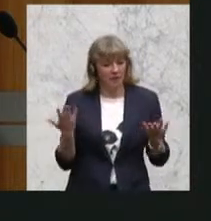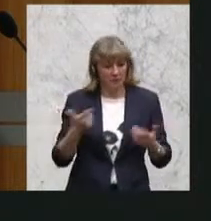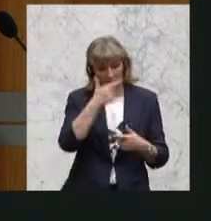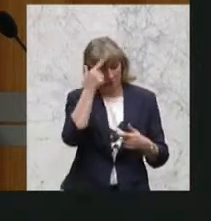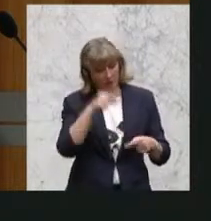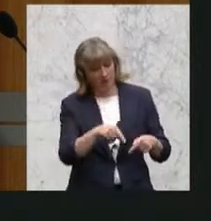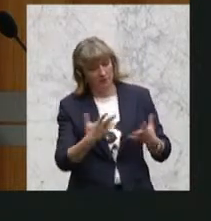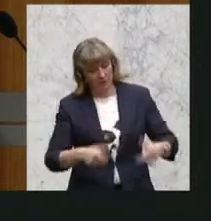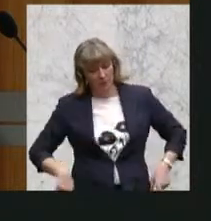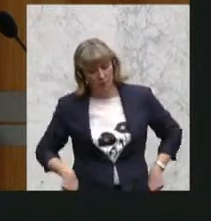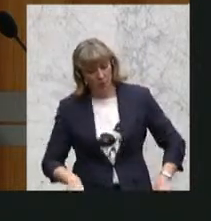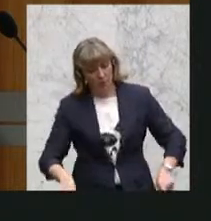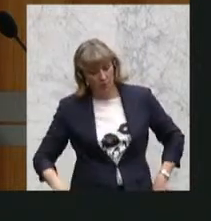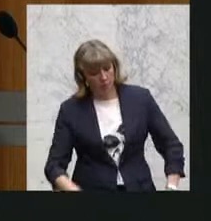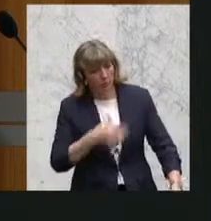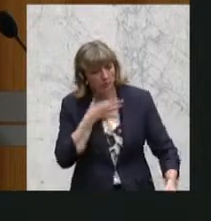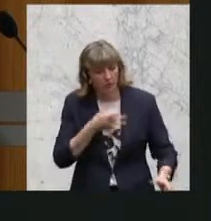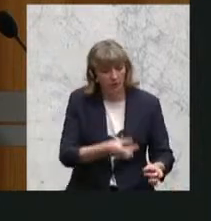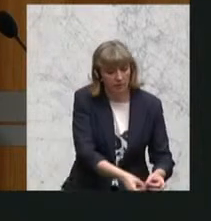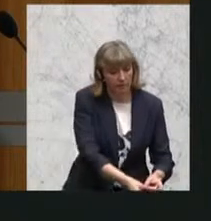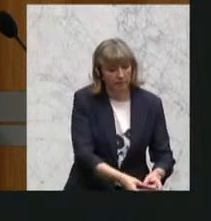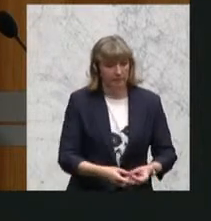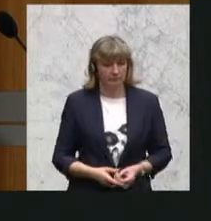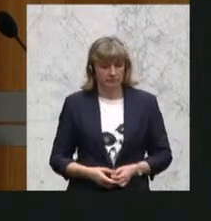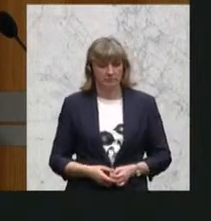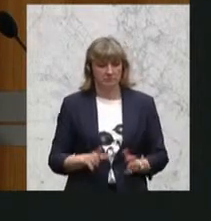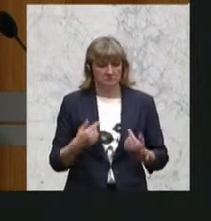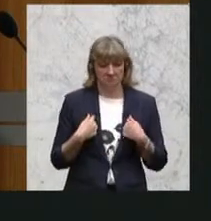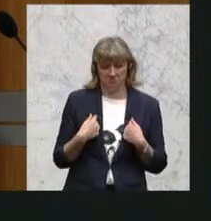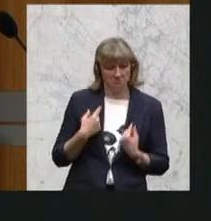Rollstuhl gefesselt sind. Ich bin es nicht.